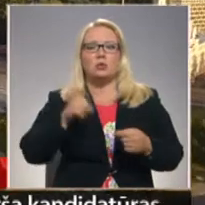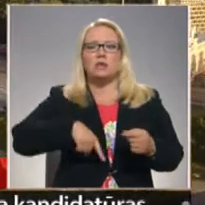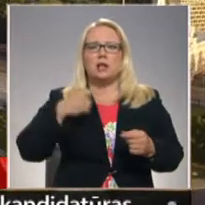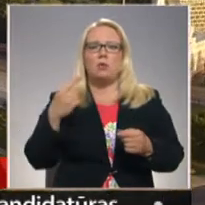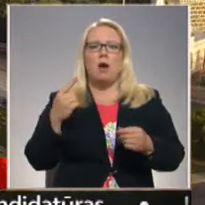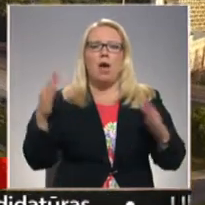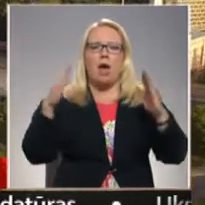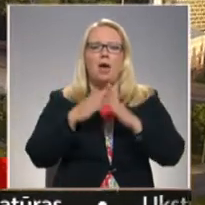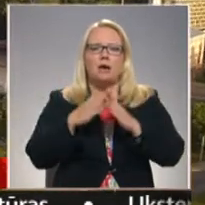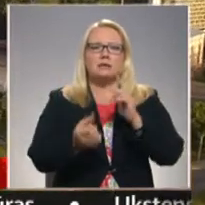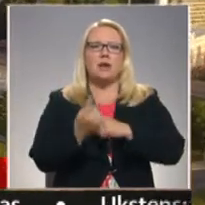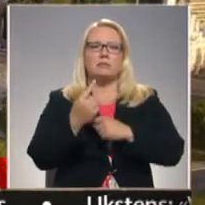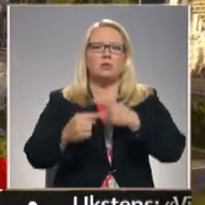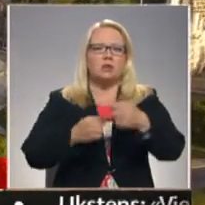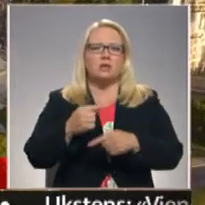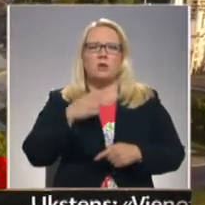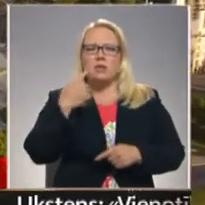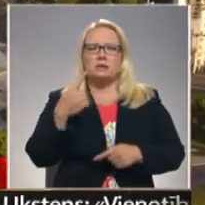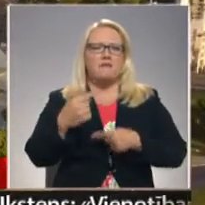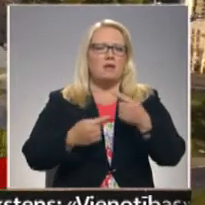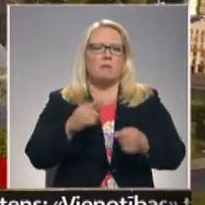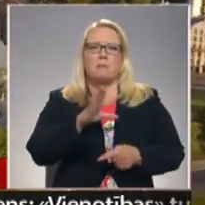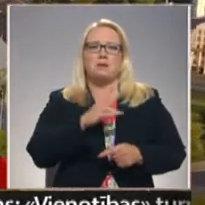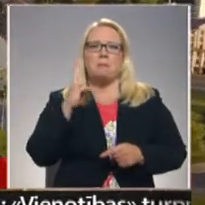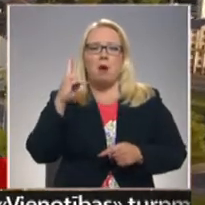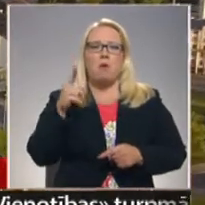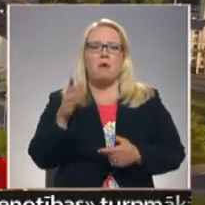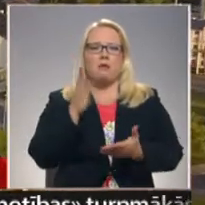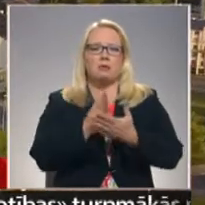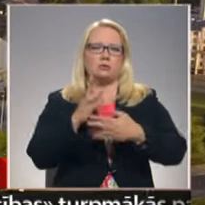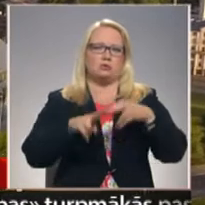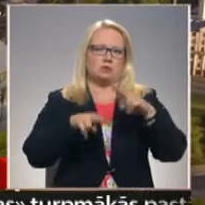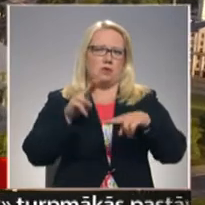procesu, viņš ir teicis, ka vienmēr bijis pārliecināts, ka tā tiks uzcēlta.